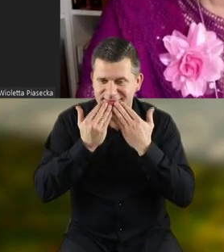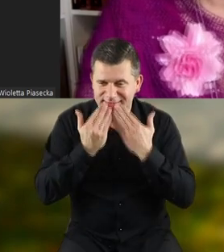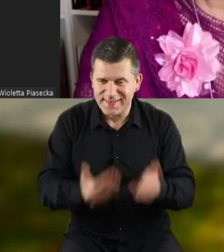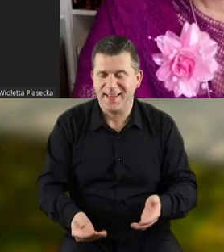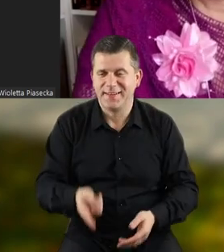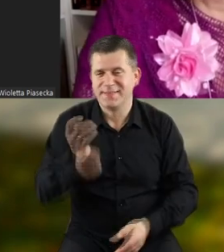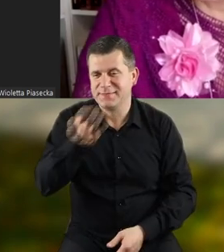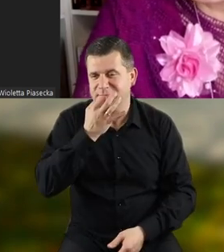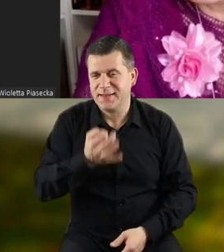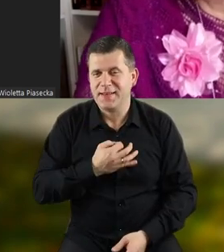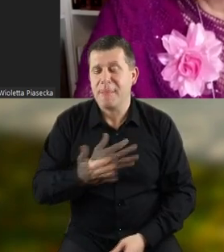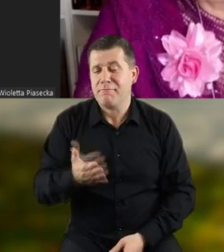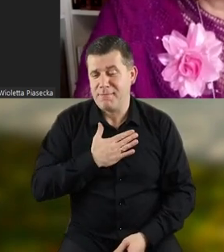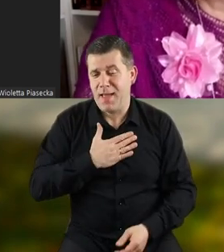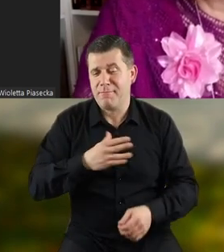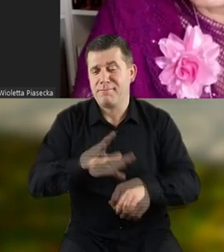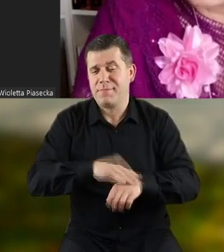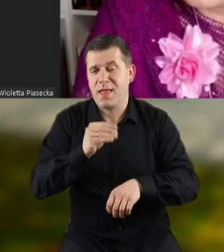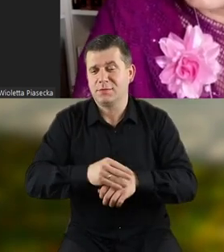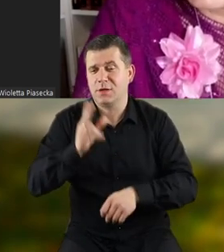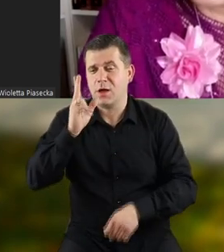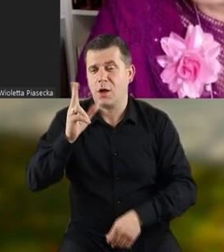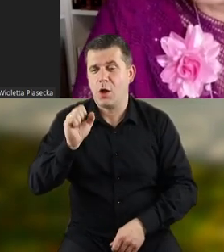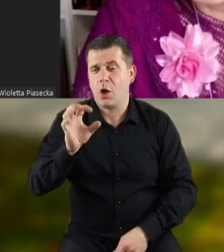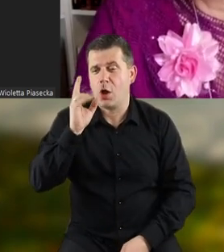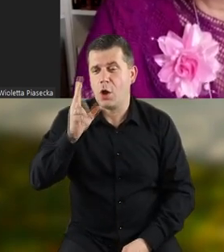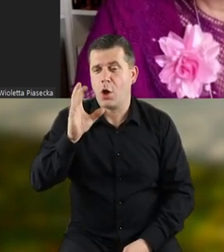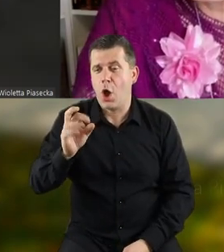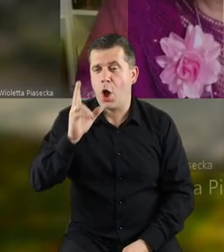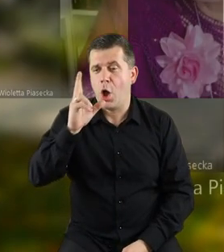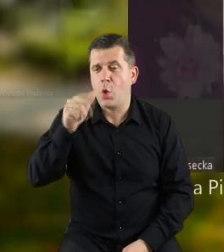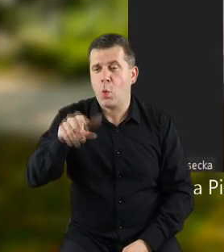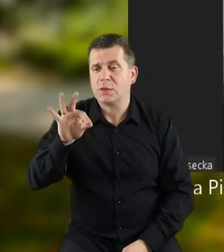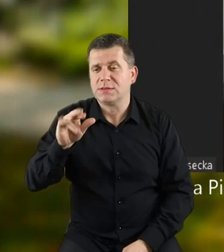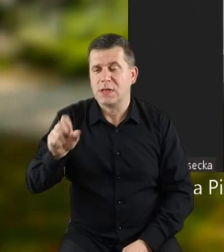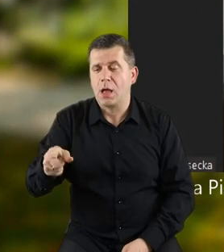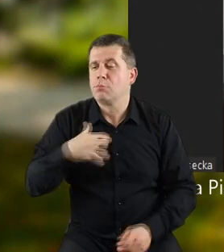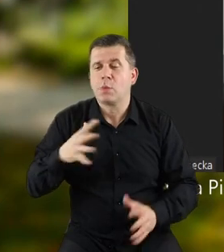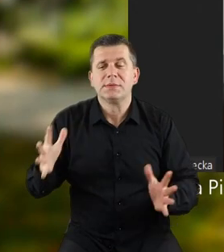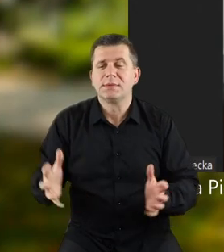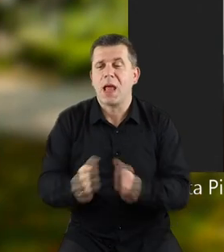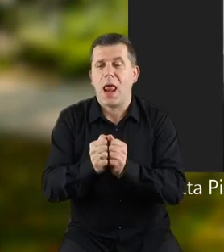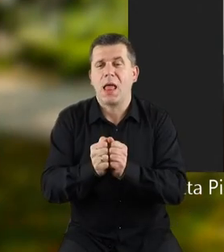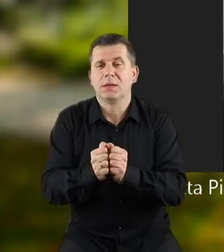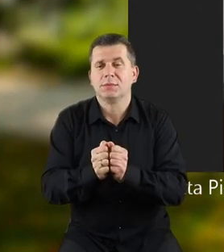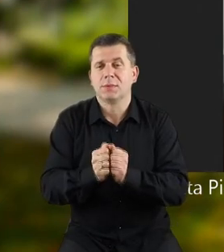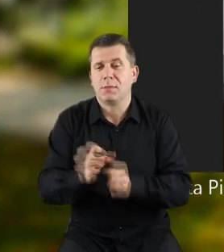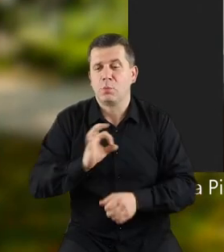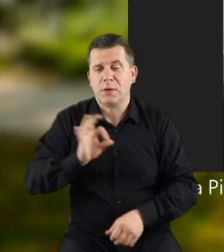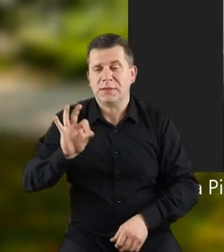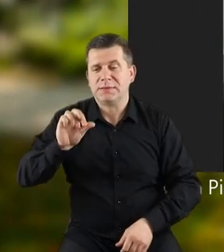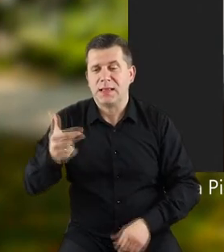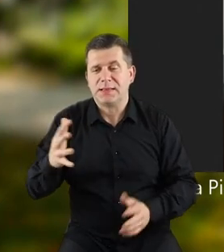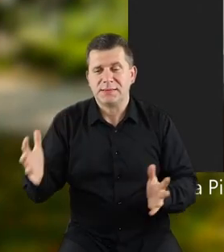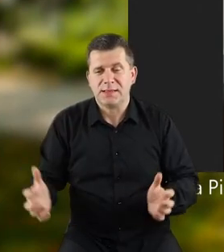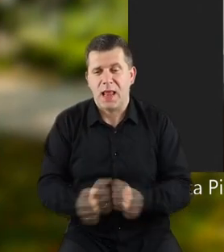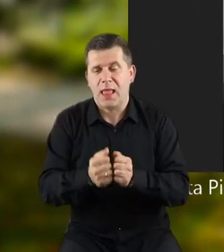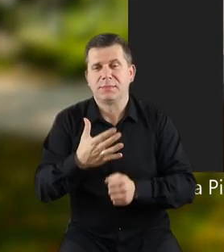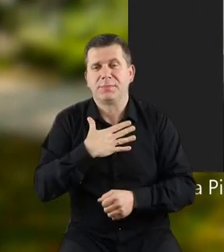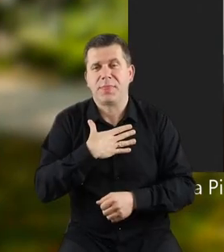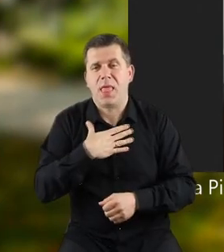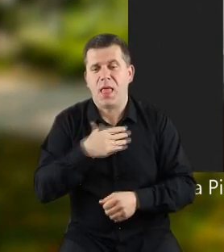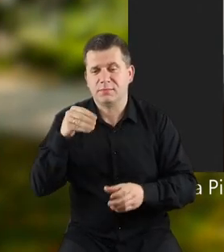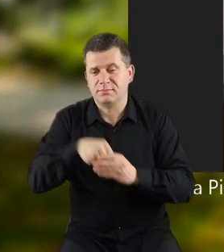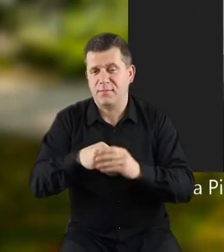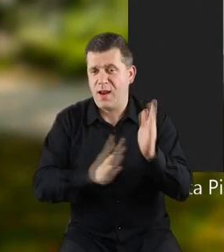Dziękuję Ci, Lilianko. Mam pieska kokusie. To jest taka mała znajdka. Słuchaj, mój syn znalazł